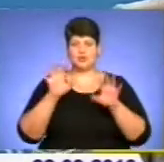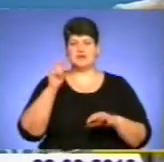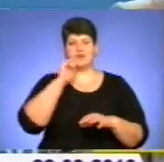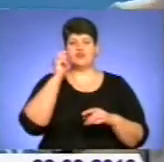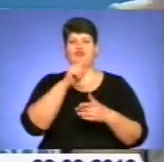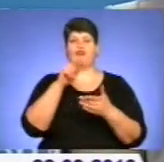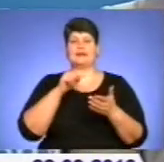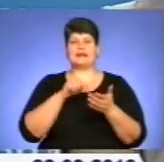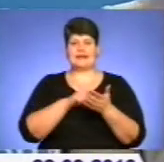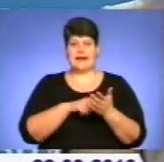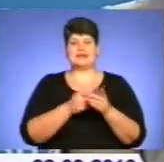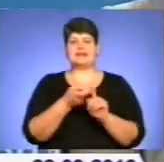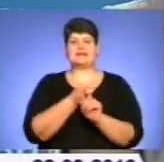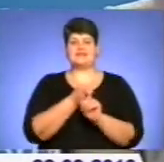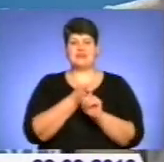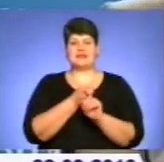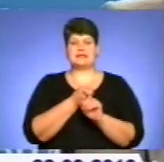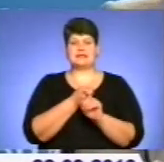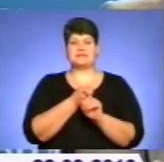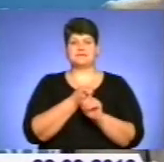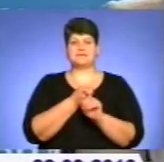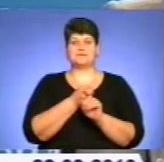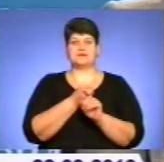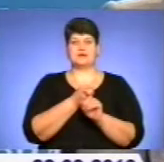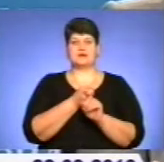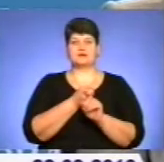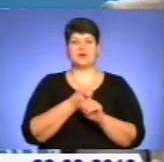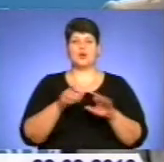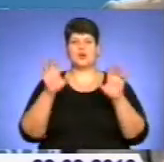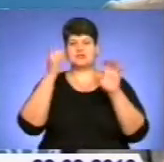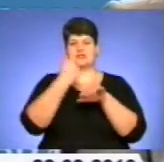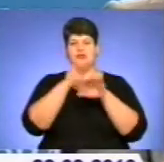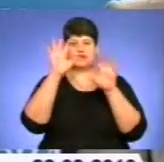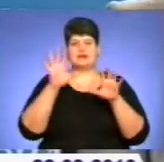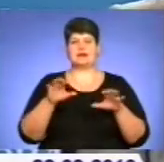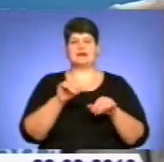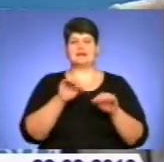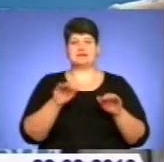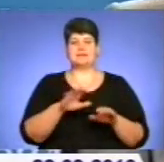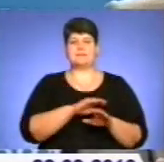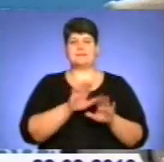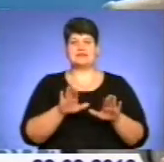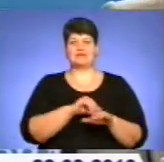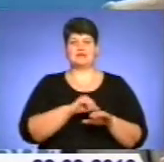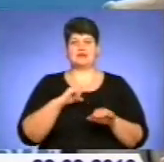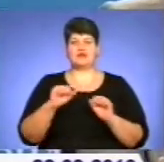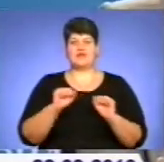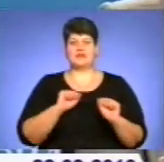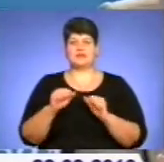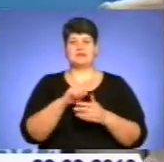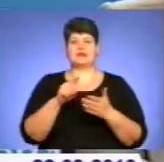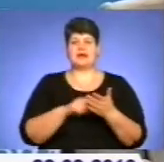питаннях, які пов'язані, власне, з Конституційними засадами місцевого самоврядування. В тому числі з питаннями